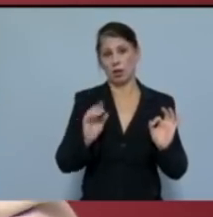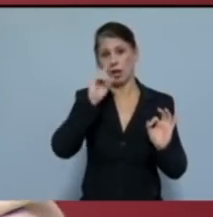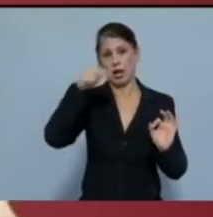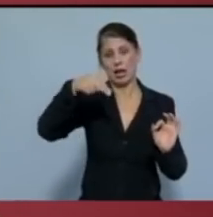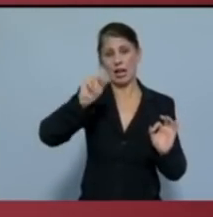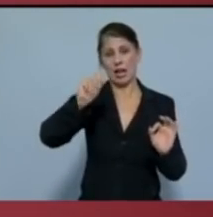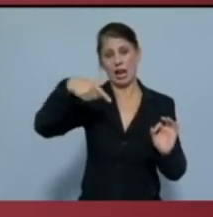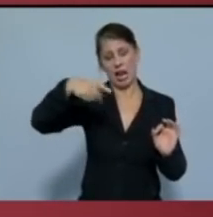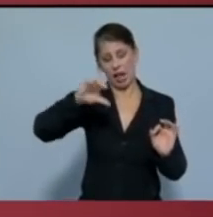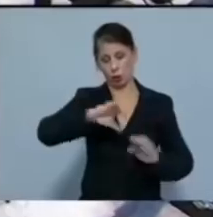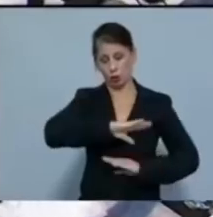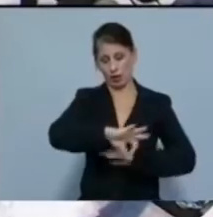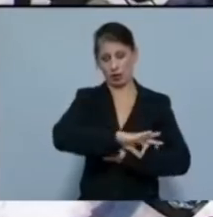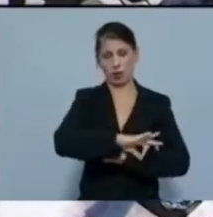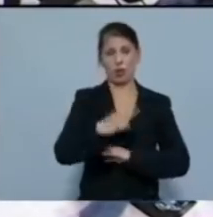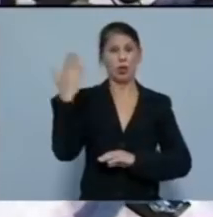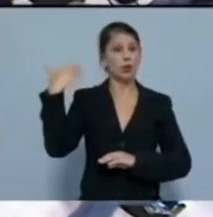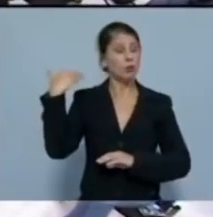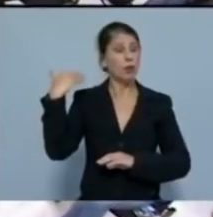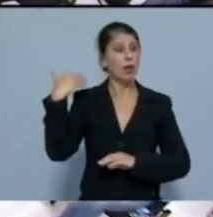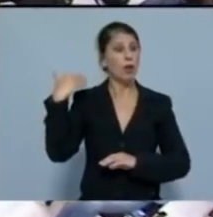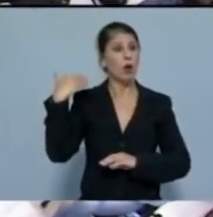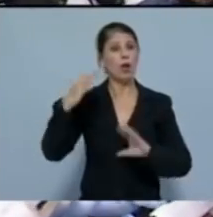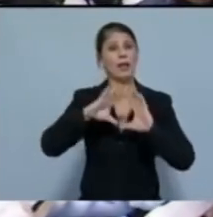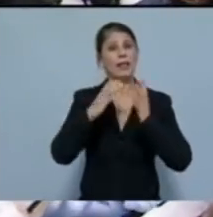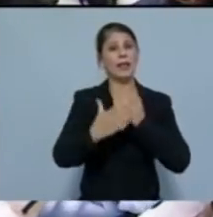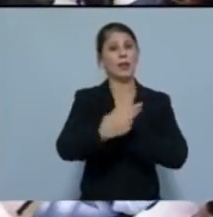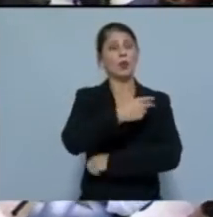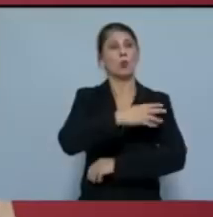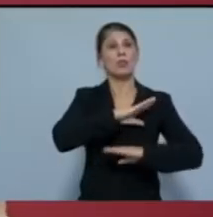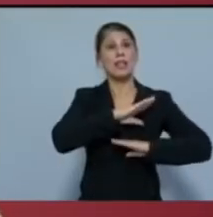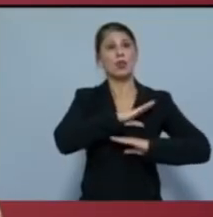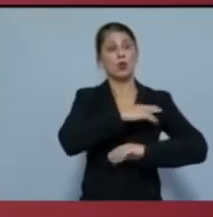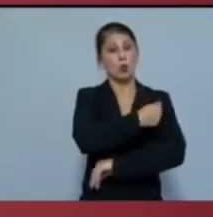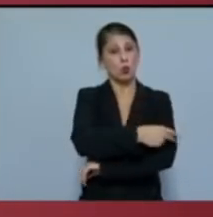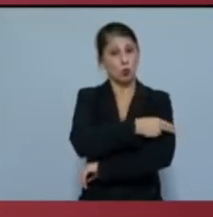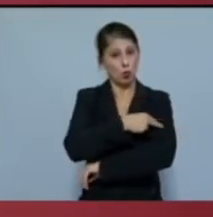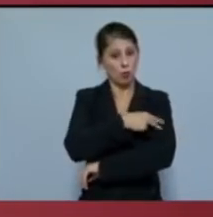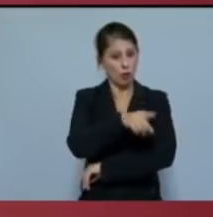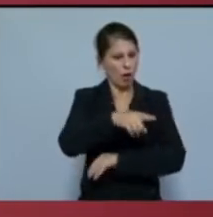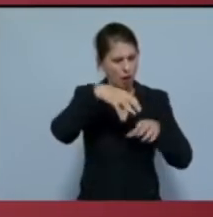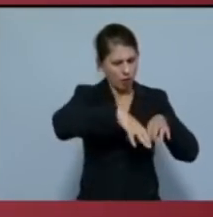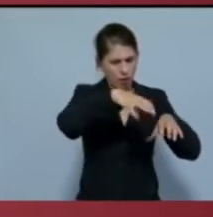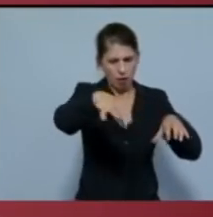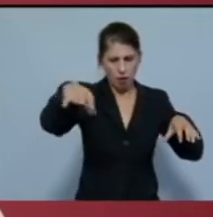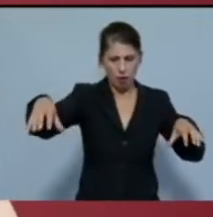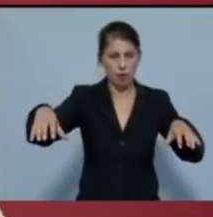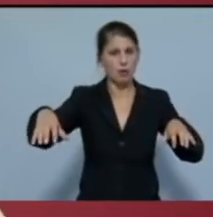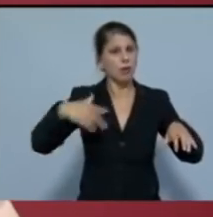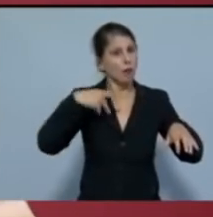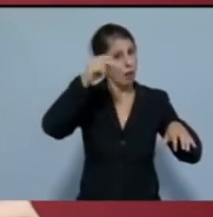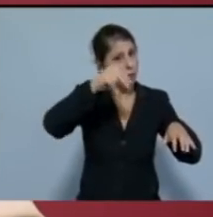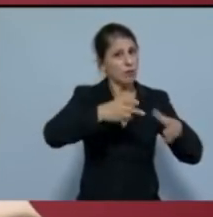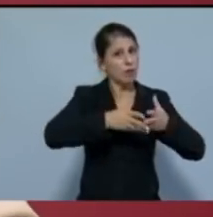Στρατηγίου του χώρου του Πρώην Γενικού Στρατιωτικού Νοσοκομείου και την αξιοποίησή τους για επέκταση